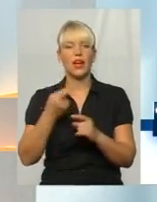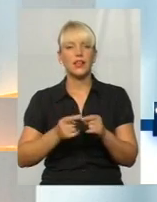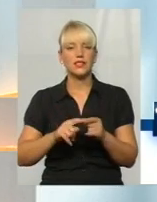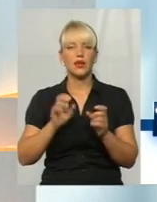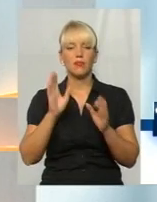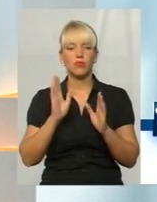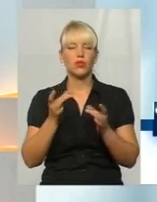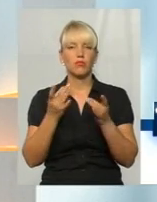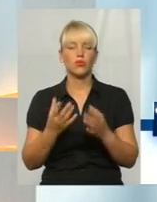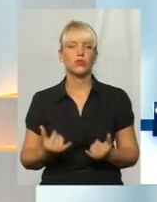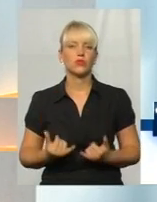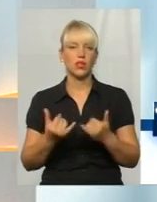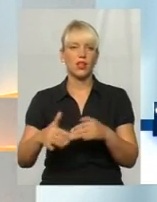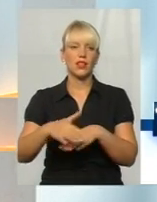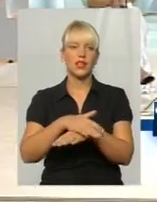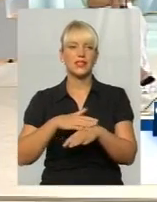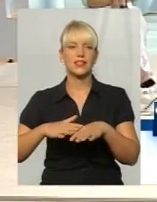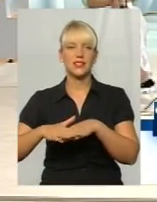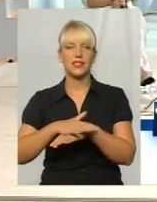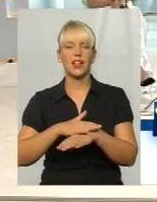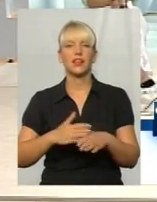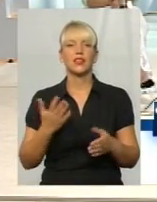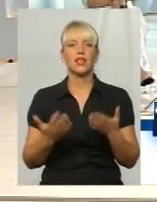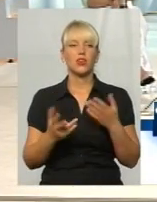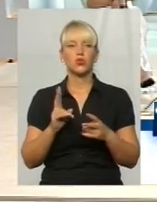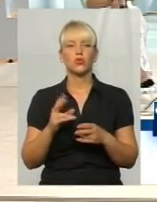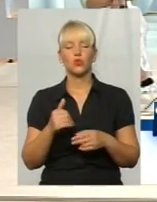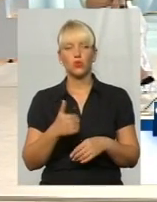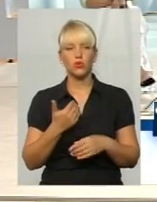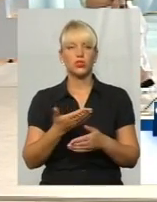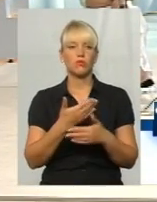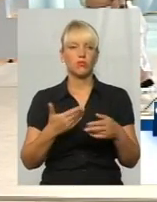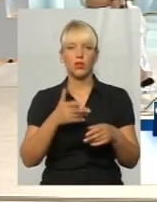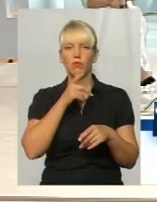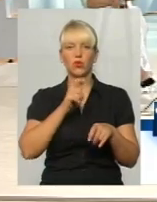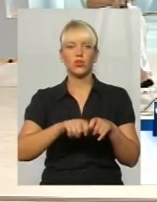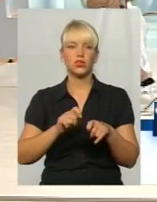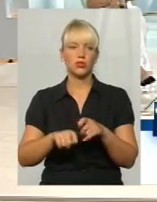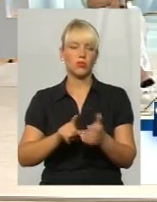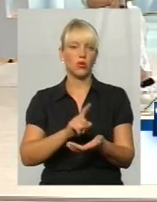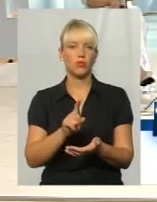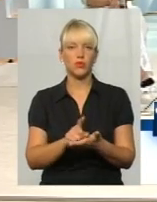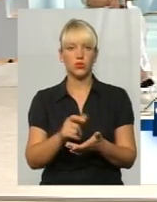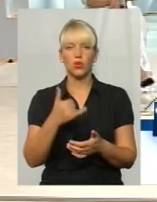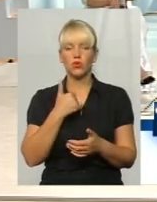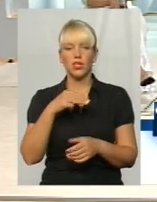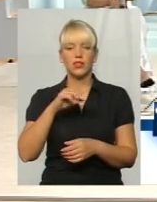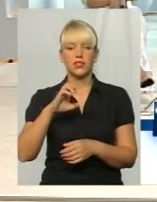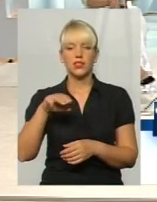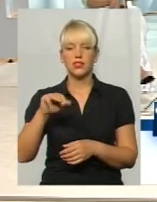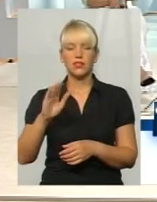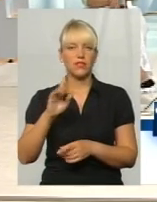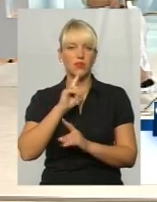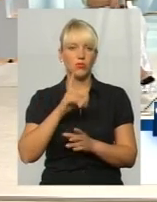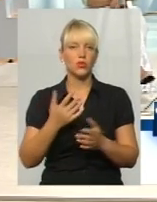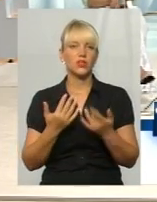просто для населення. Для населення, якщо хто хоче, ми протестуємо обов'язково, що тестів у нас не буде стільки, але